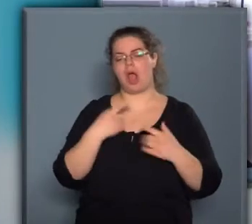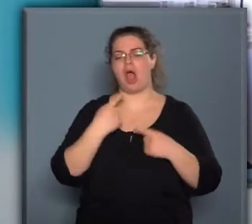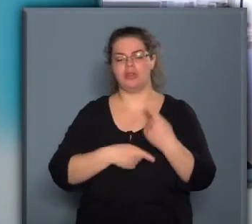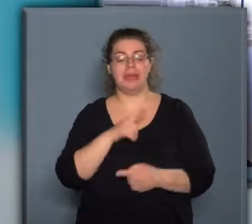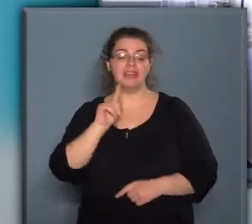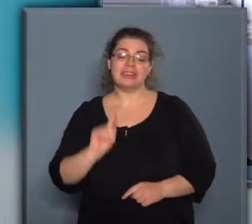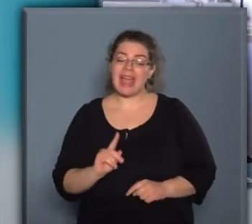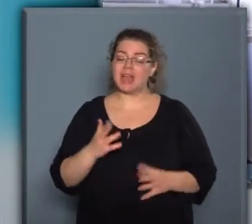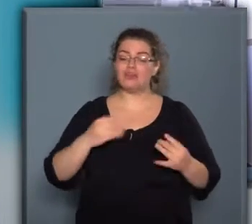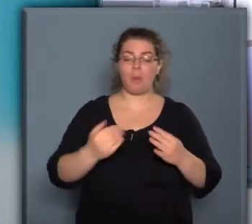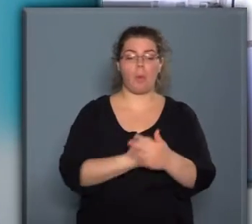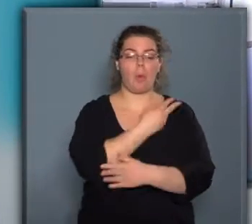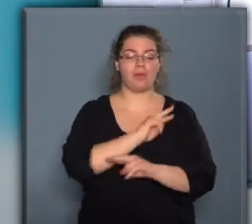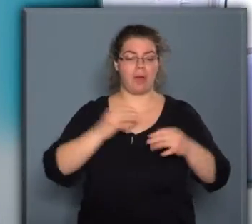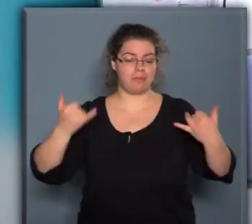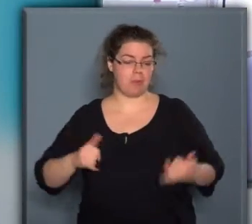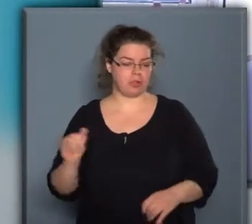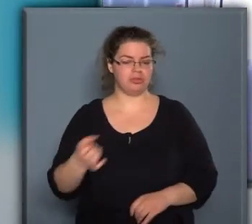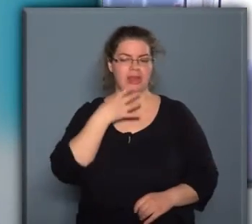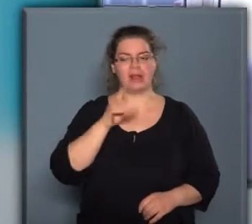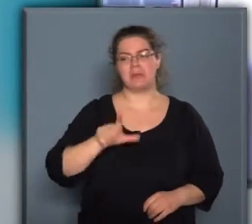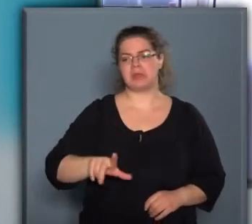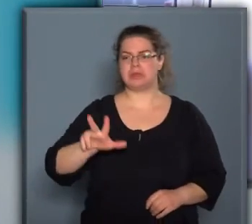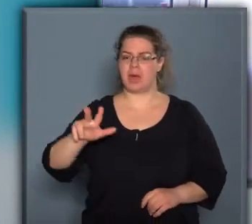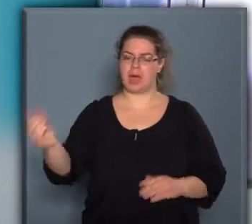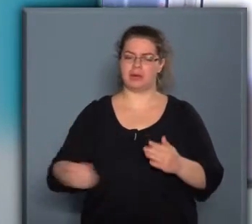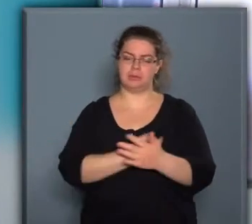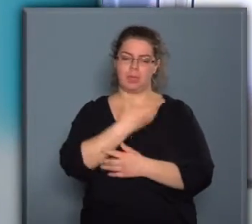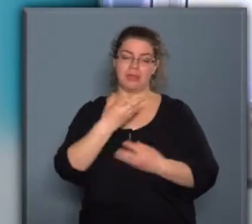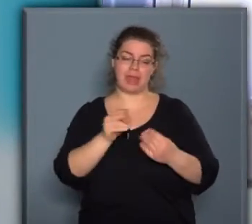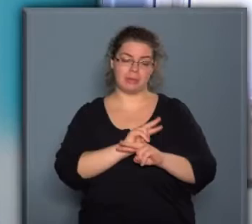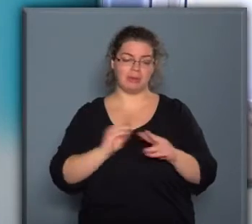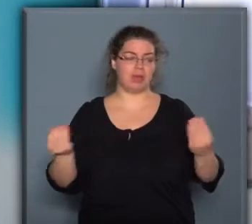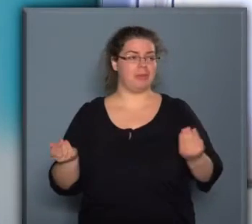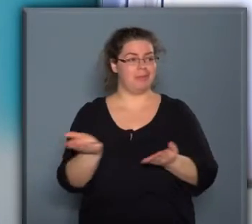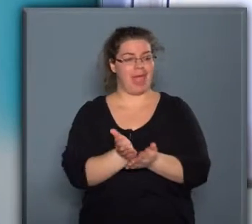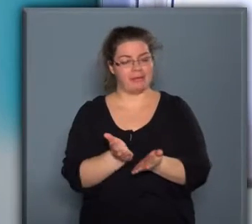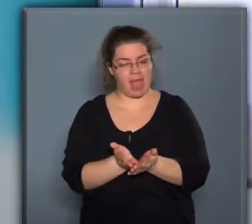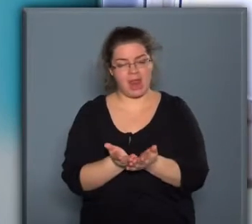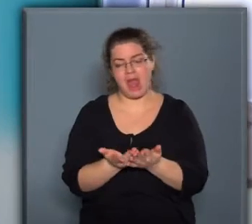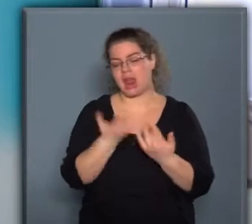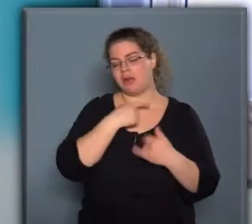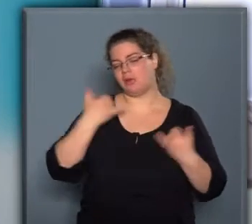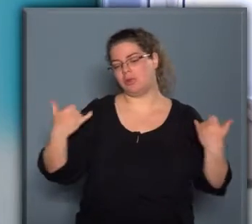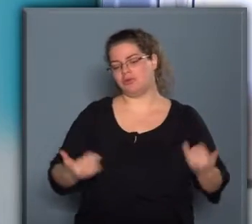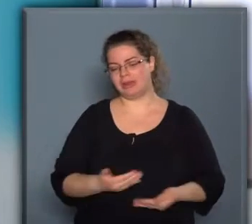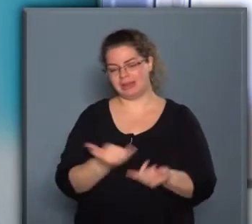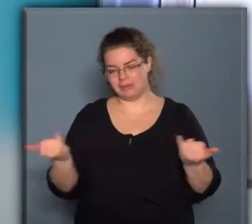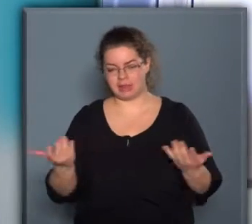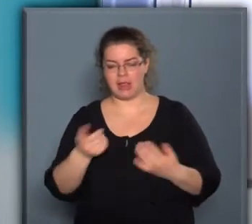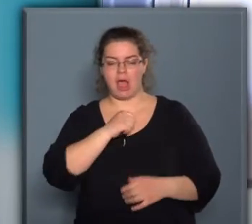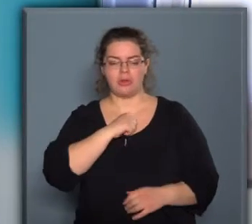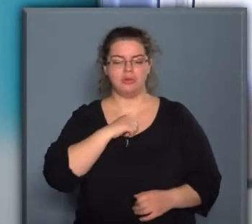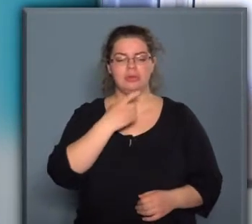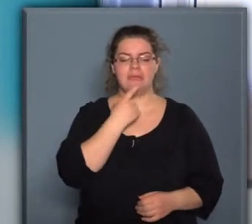Viszont rettentő sok új van ma is, tehát legalább kettő-három új termék van, amely megfelel a kor mostani divatjának, tehát